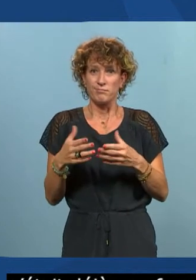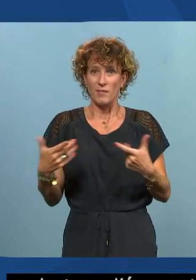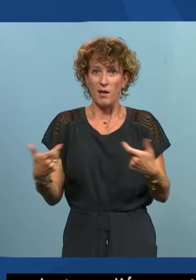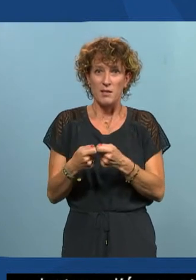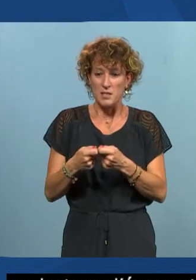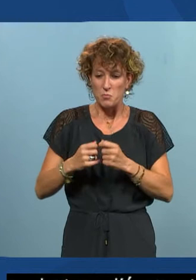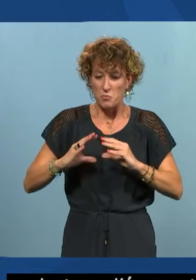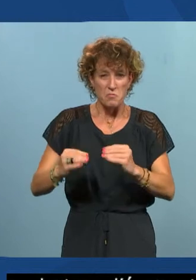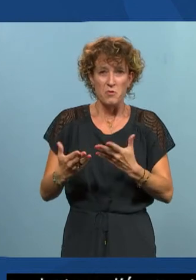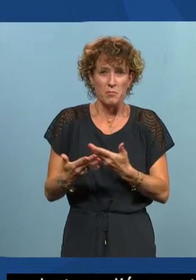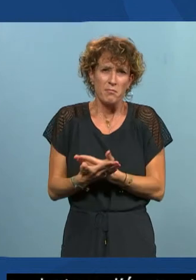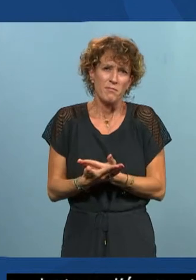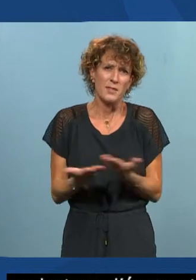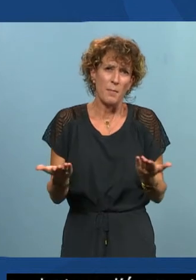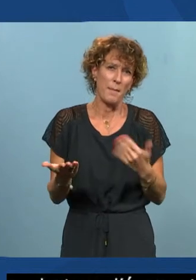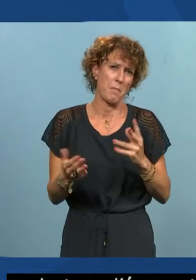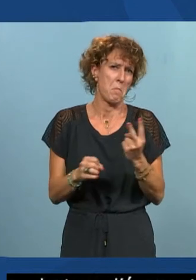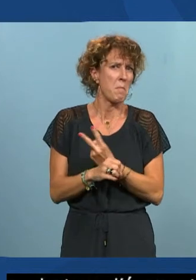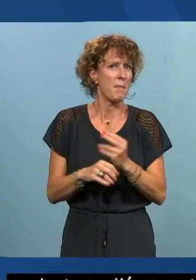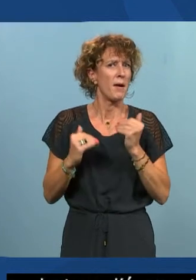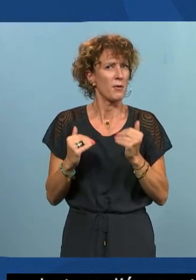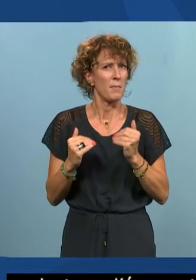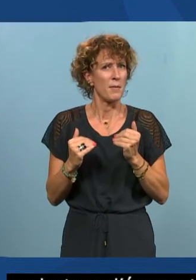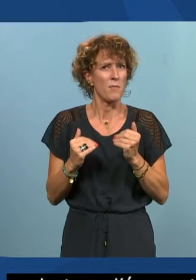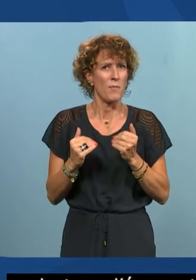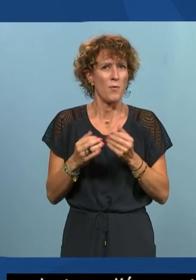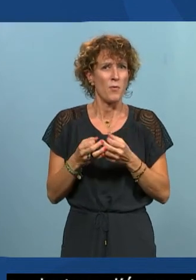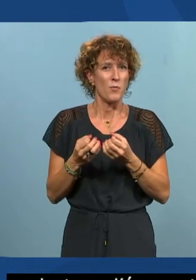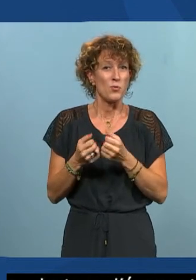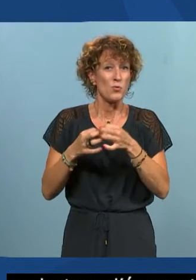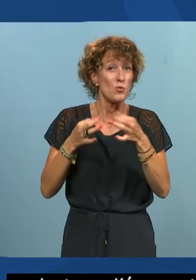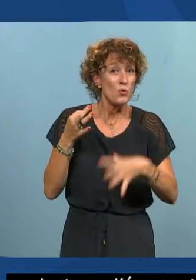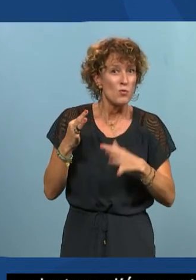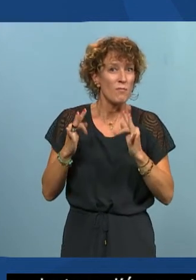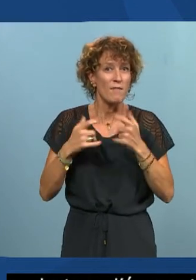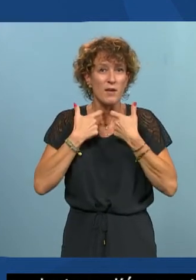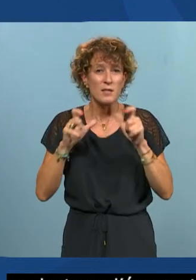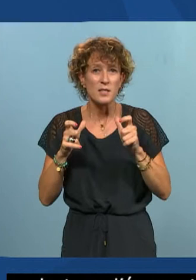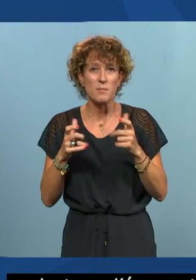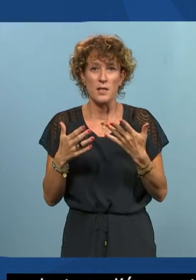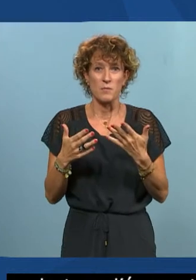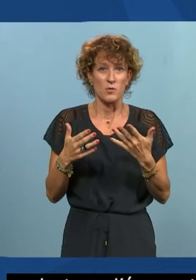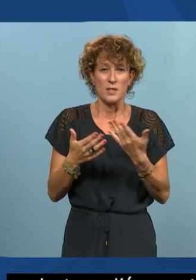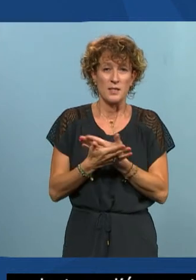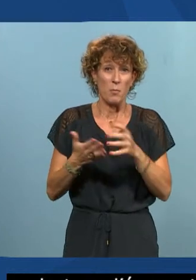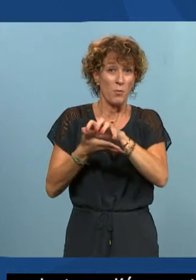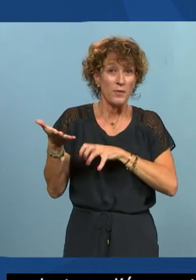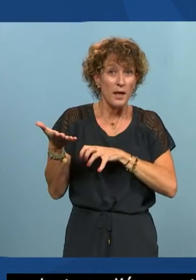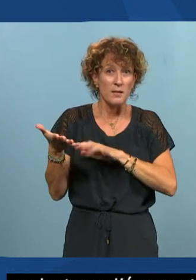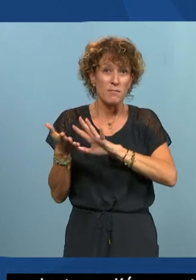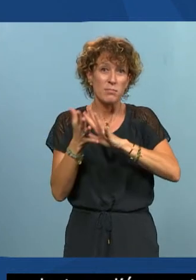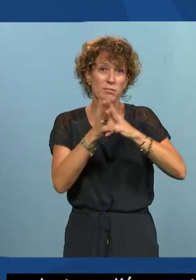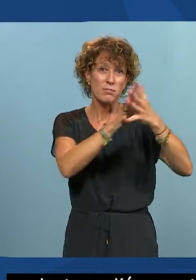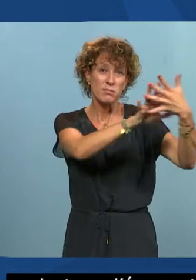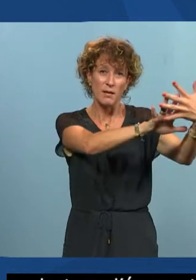peut-être simpliste, mais avec quand même pas mal de possibilités en termes d'accessibilité, puisque c'était bâti uniquement sur du texte, pour aller vers des